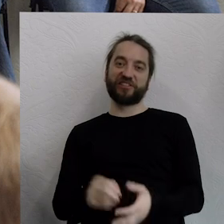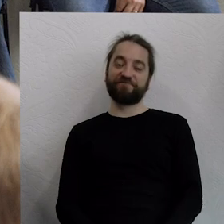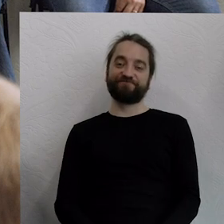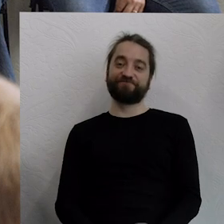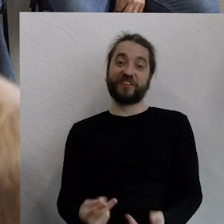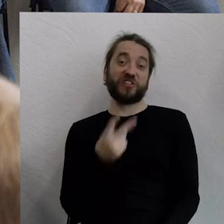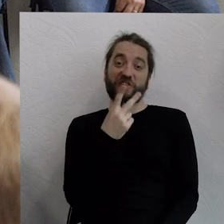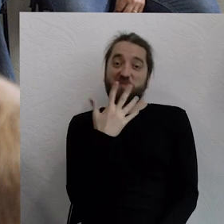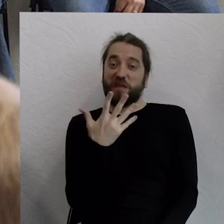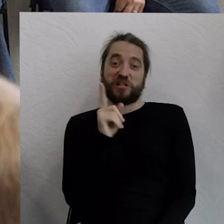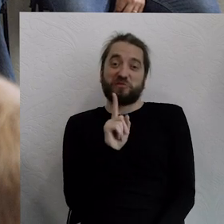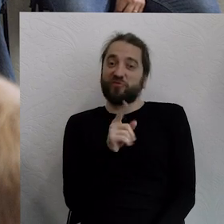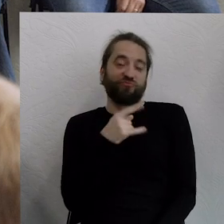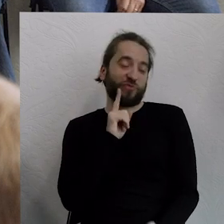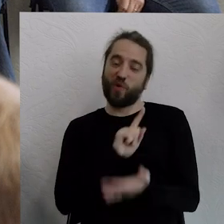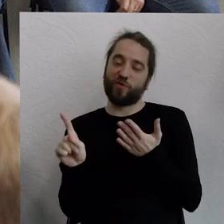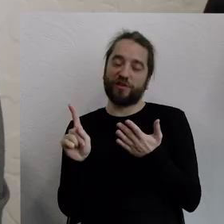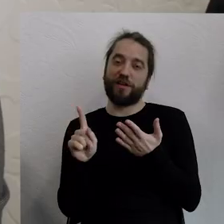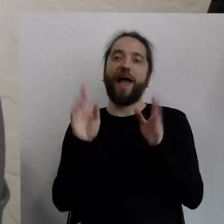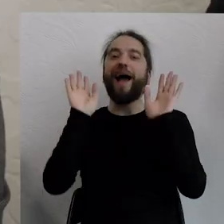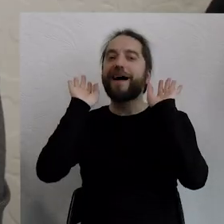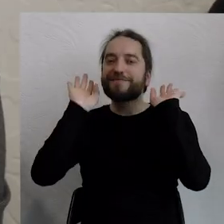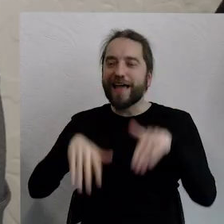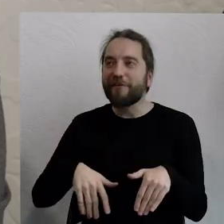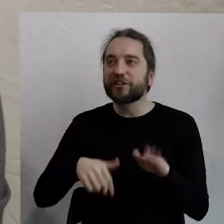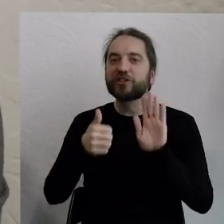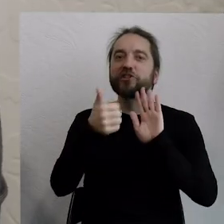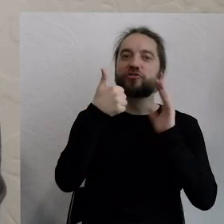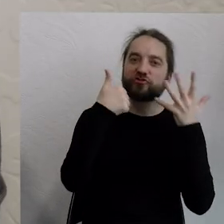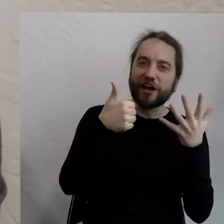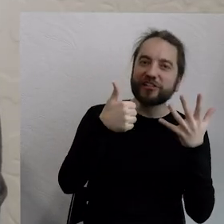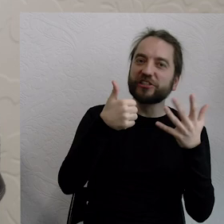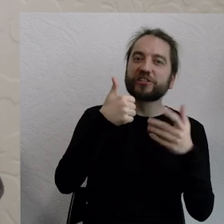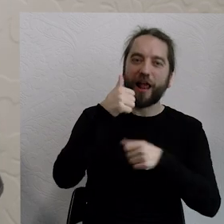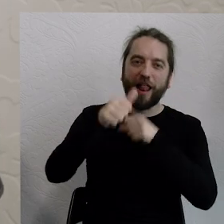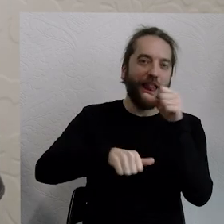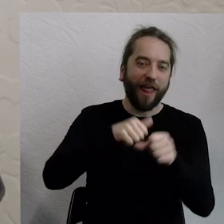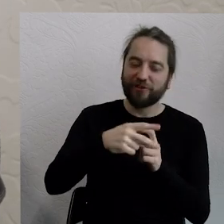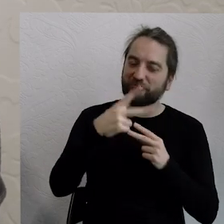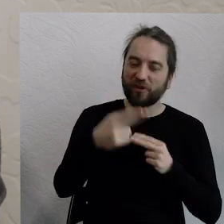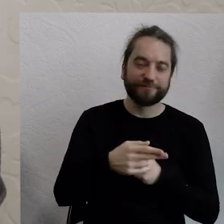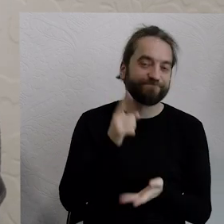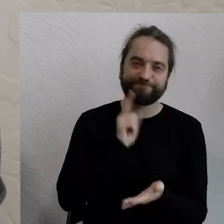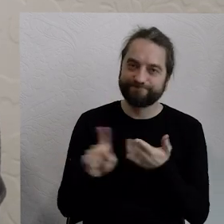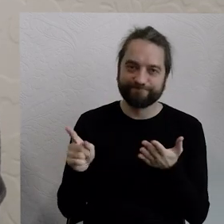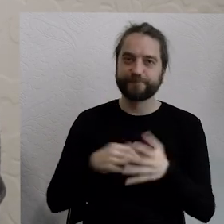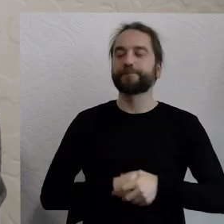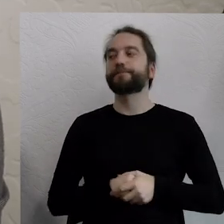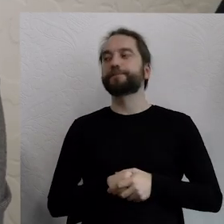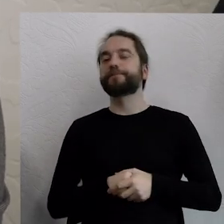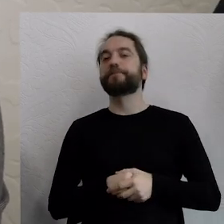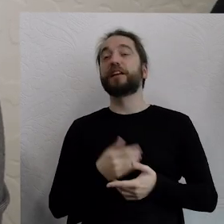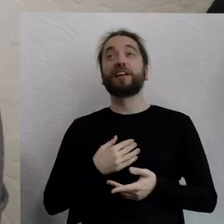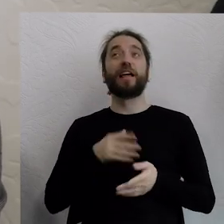Ani w dwie minuty, ani w pięć. A nawet chyba nie w te sześć lat. Szczególnie, że też mówimy o tym, w